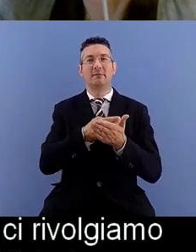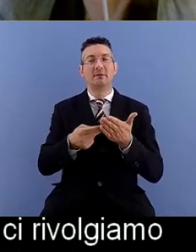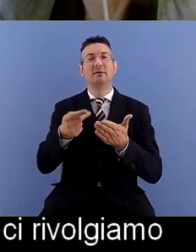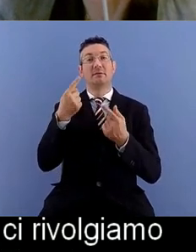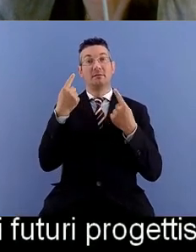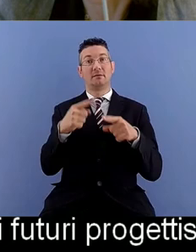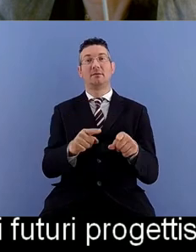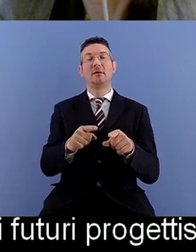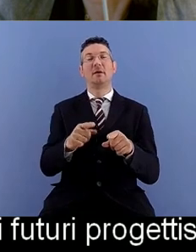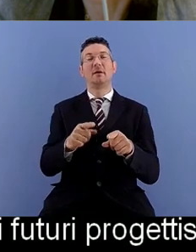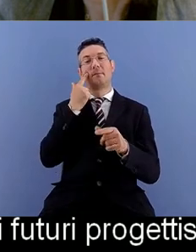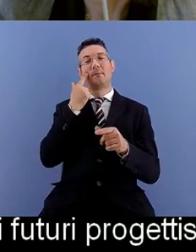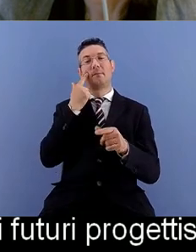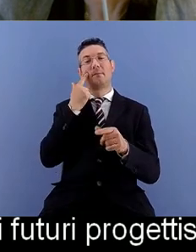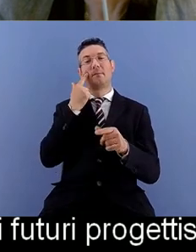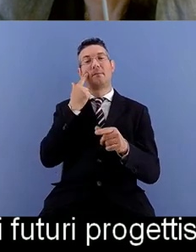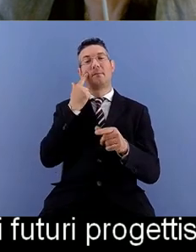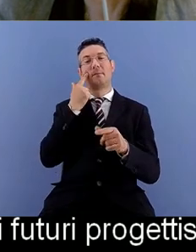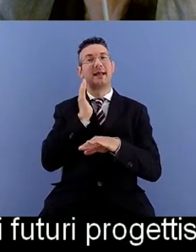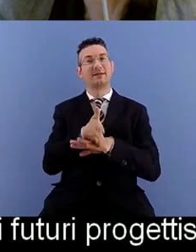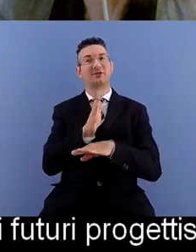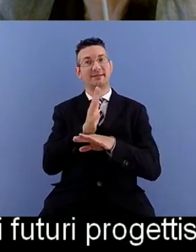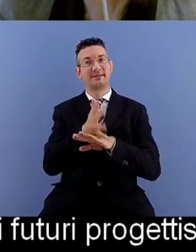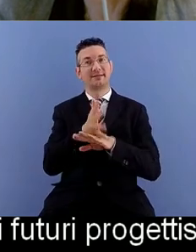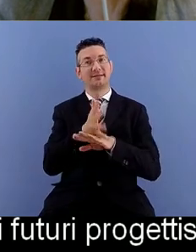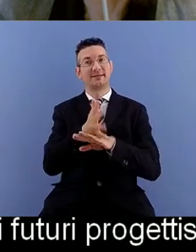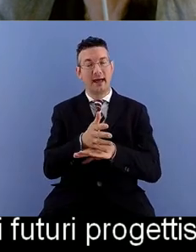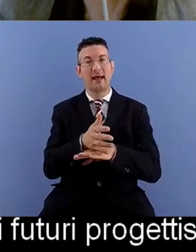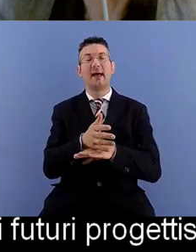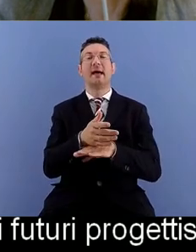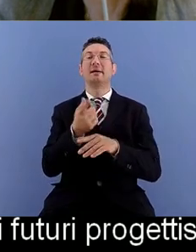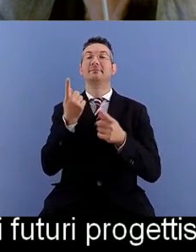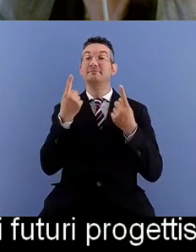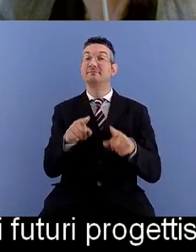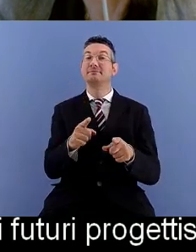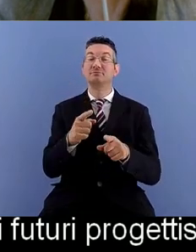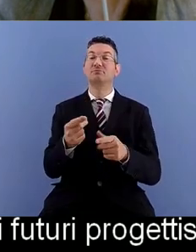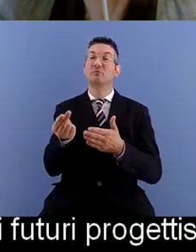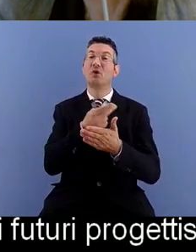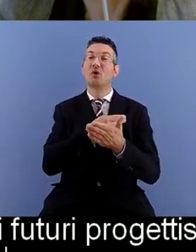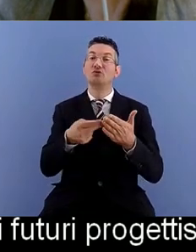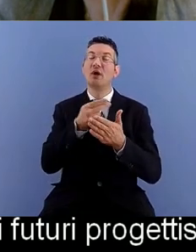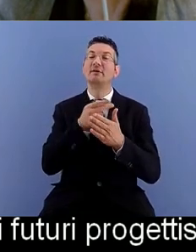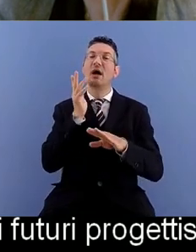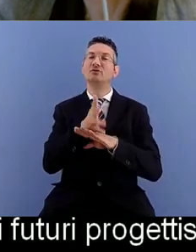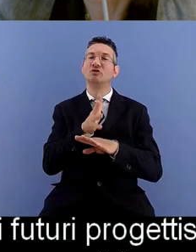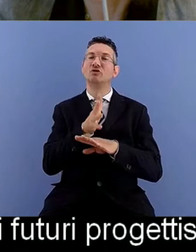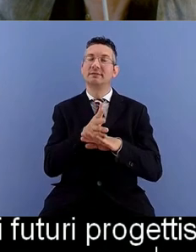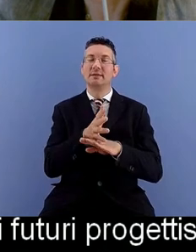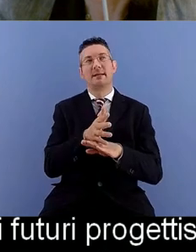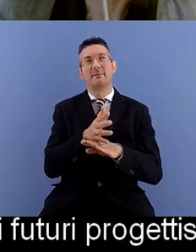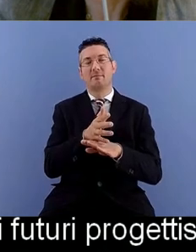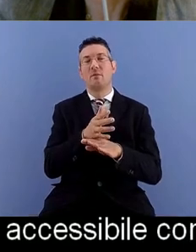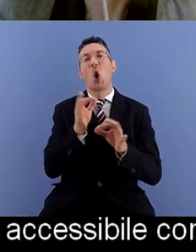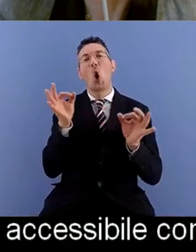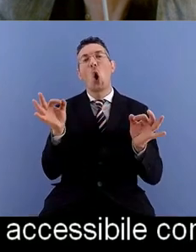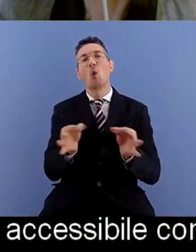'accessibilità e di considerare il progetto accessibile come un'opportunità